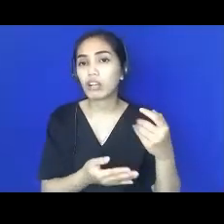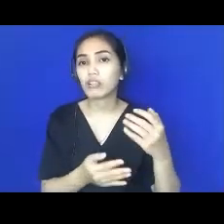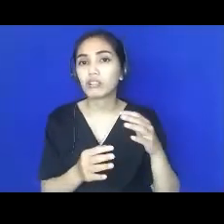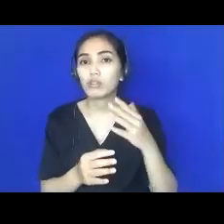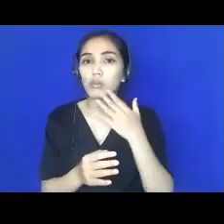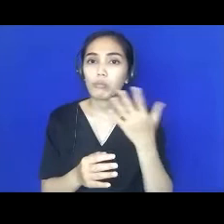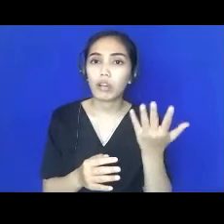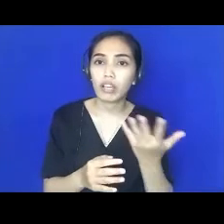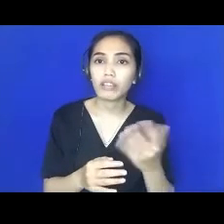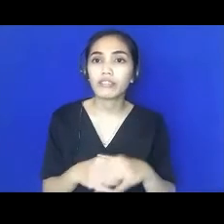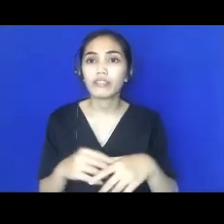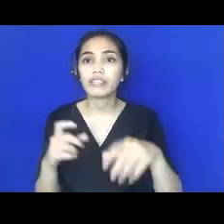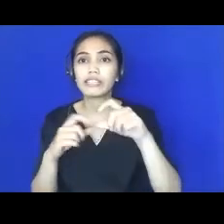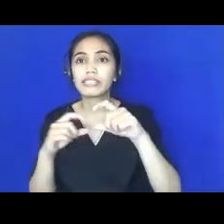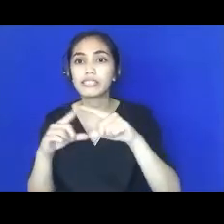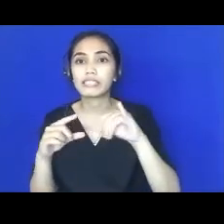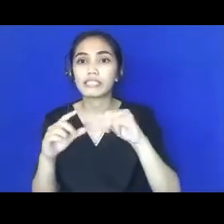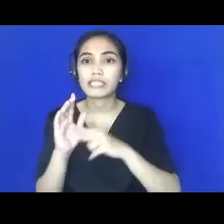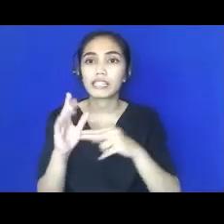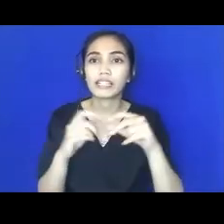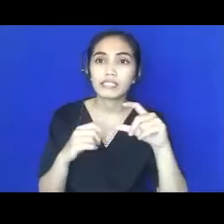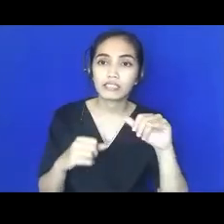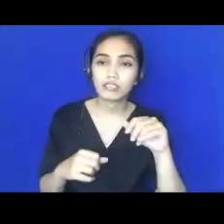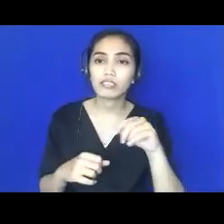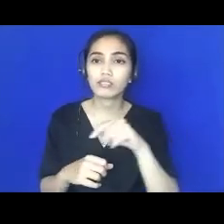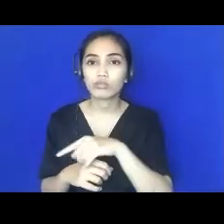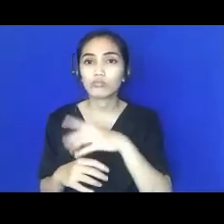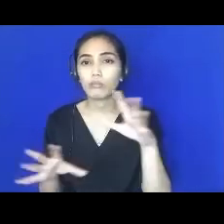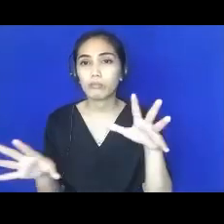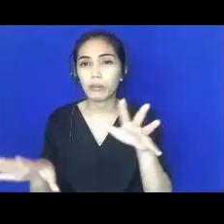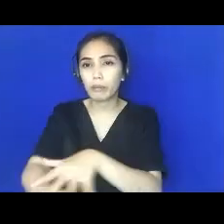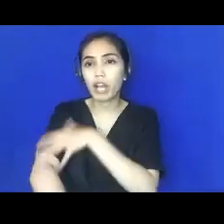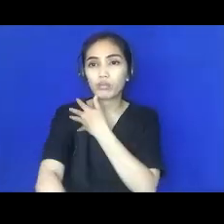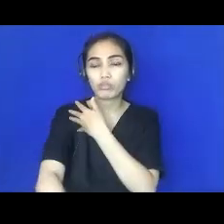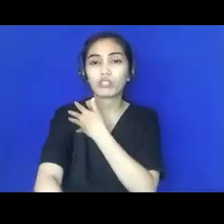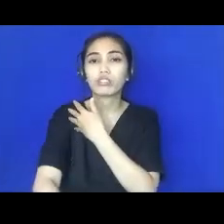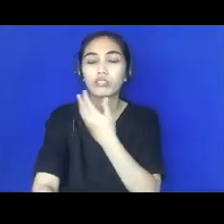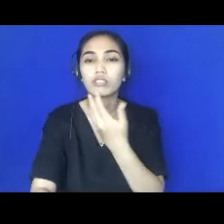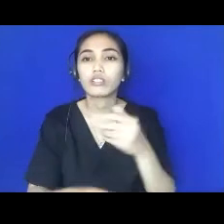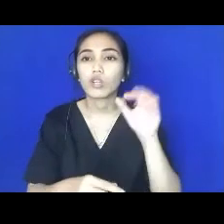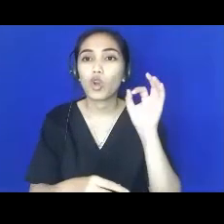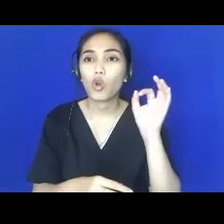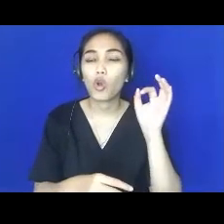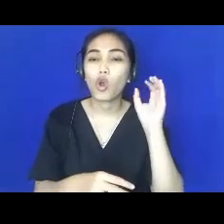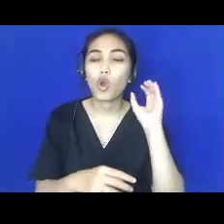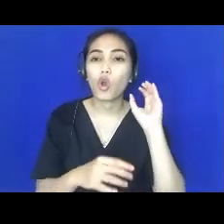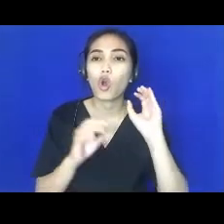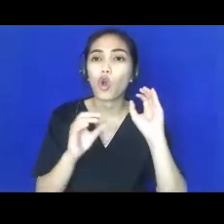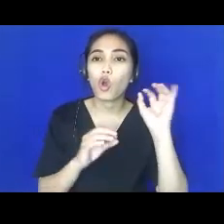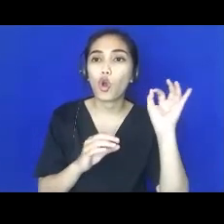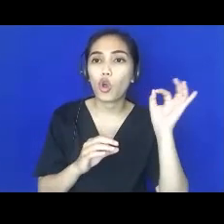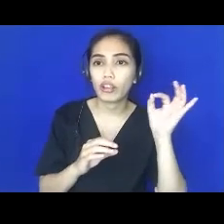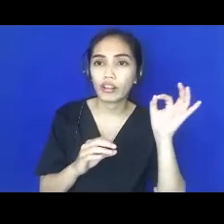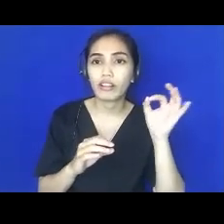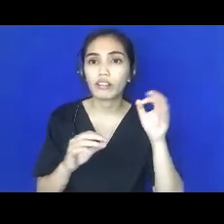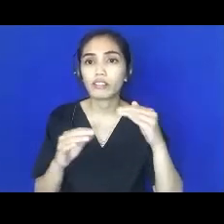73% dan ini juga mempengaruhi literasi di orang dewasa yang juga cukup mencengangkan